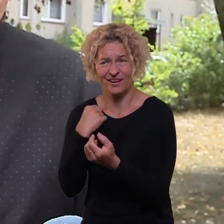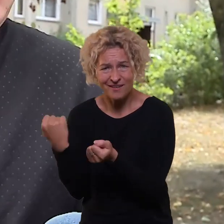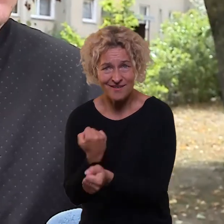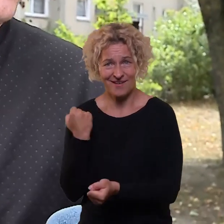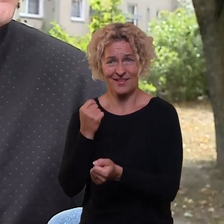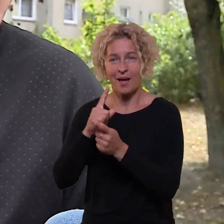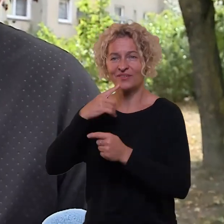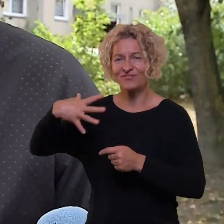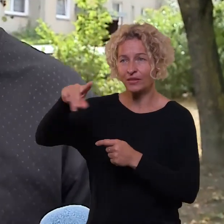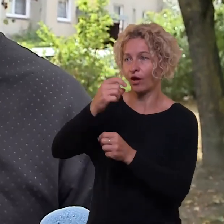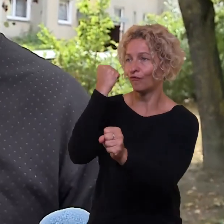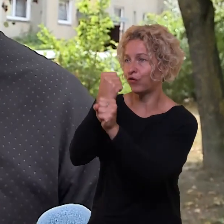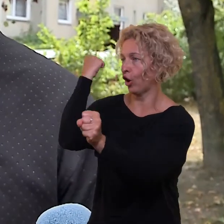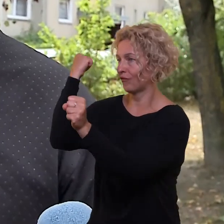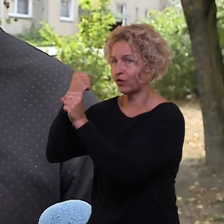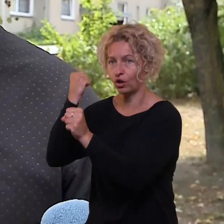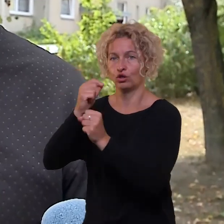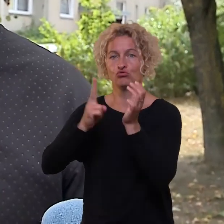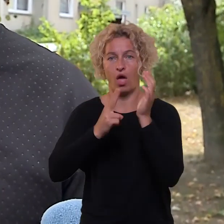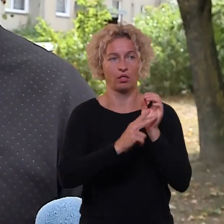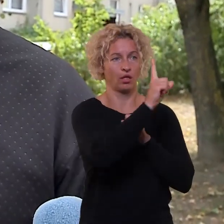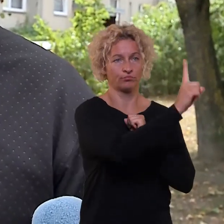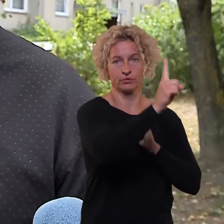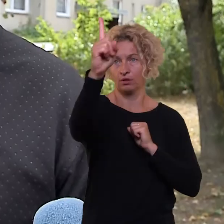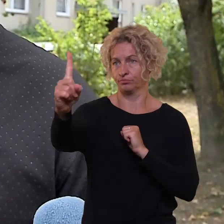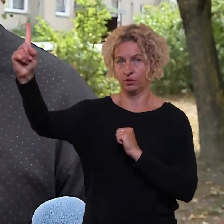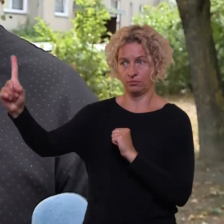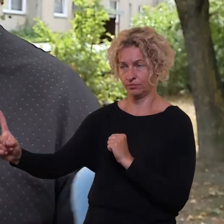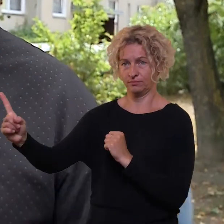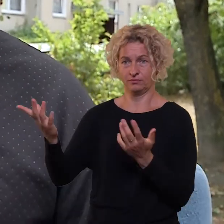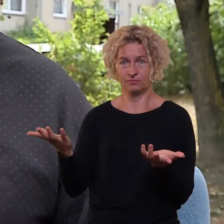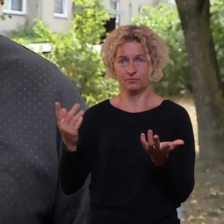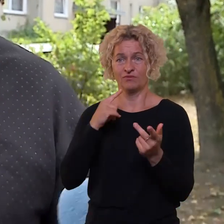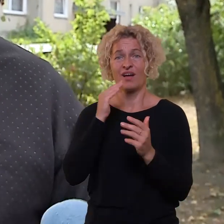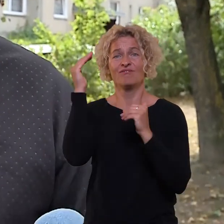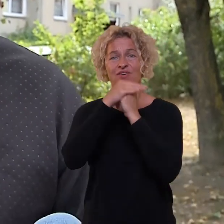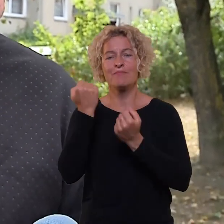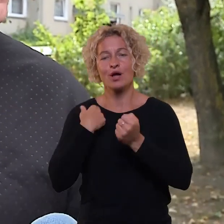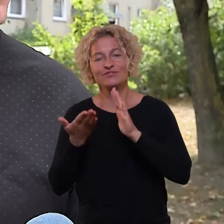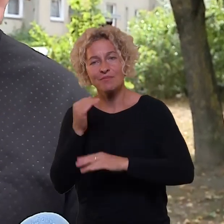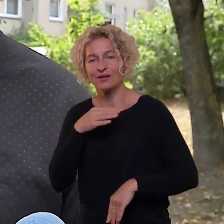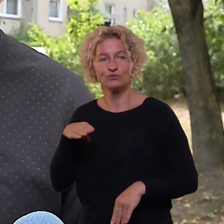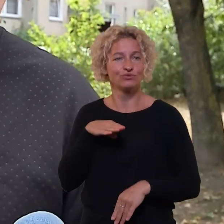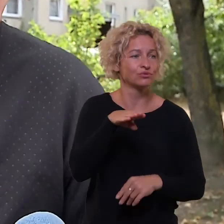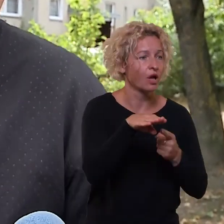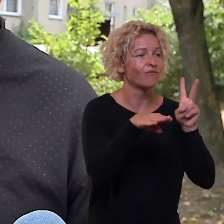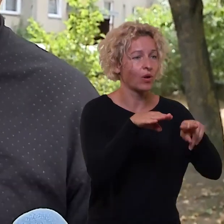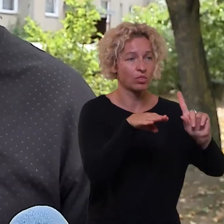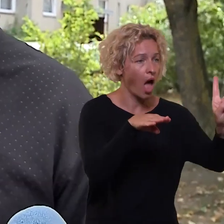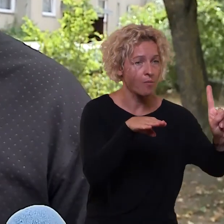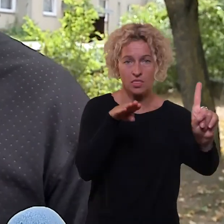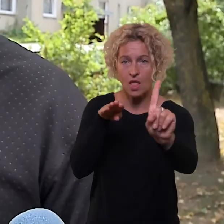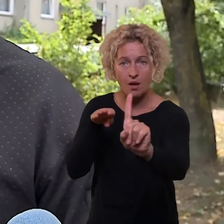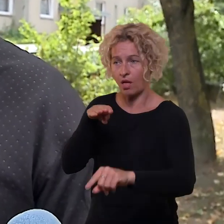draudžiami ženklai sudėti. Tai va, ko daugiau tokių inkštelių reikėtų. Mes tikrai grįžus vėliau vakare, nemanom